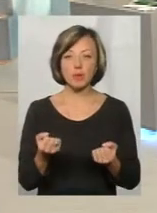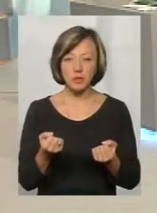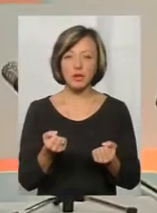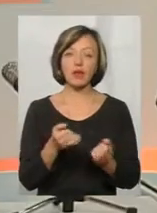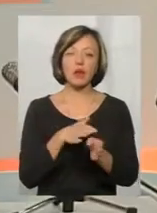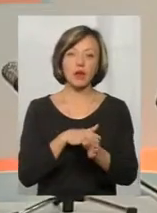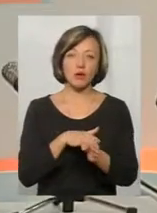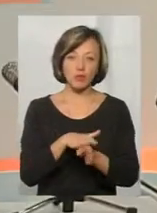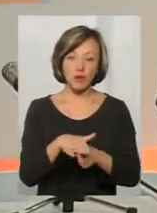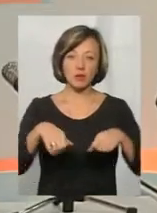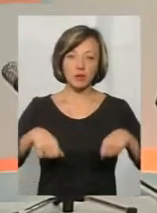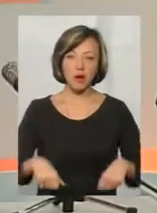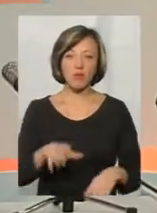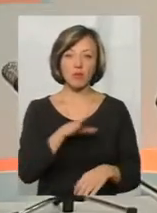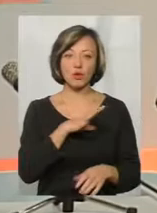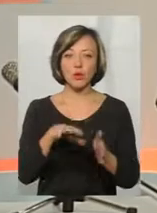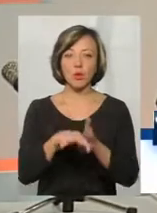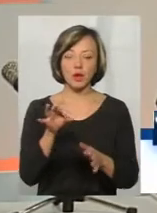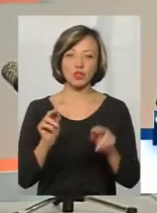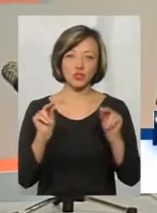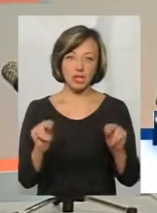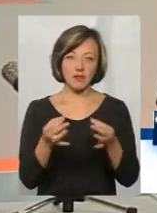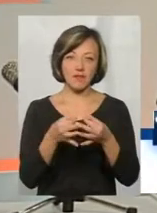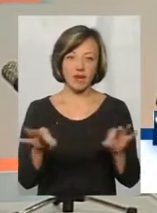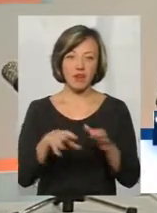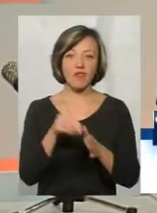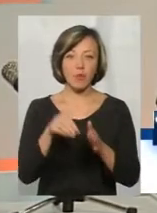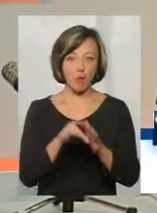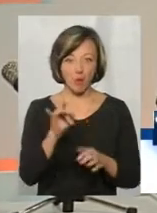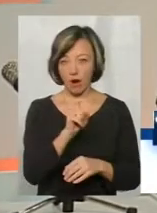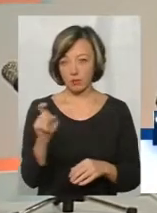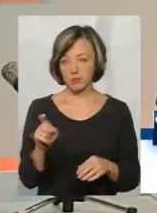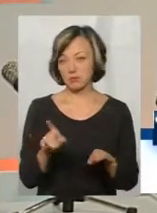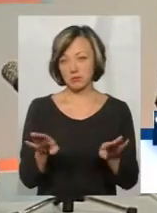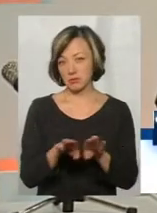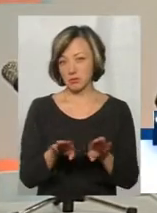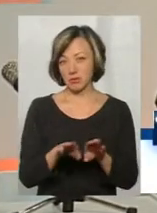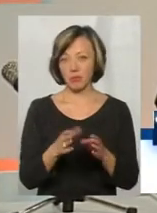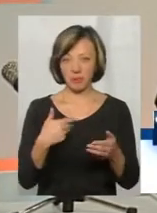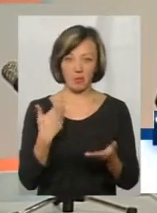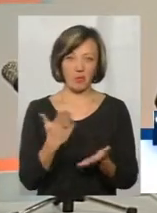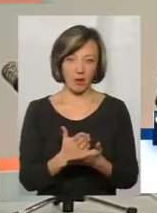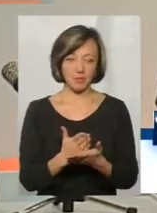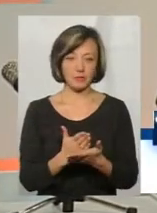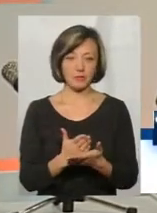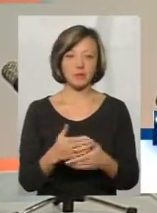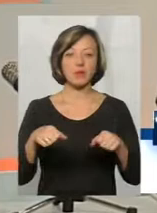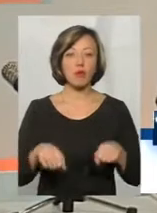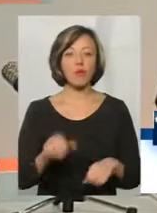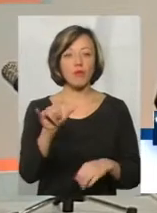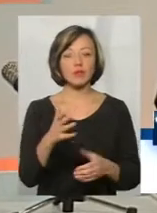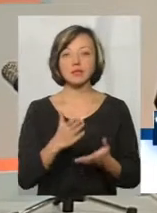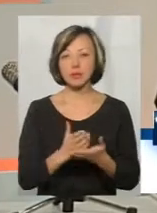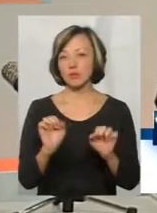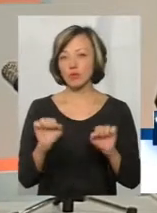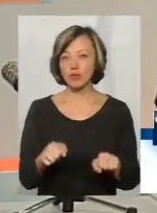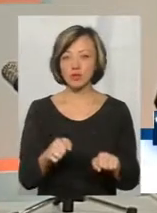реалізувати своє право бути обраними на вільних і чесних виборах. Ну, здавалося б, начебто, декларативно ми це маємо. Декларативно це право у вас є. Тобто ви